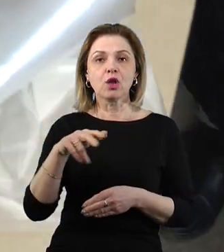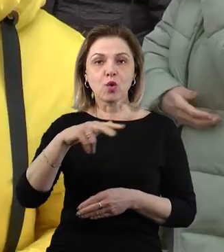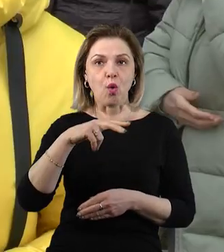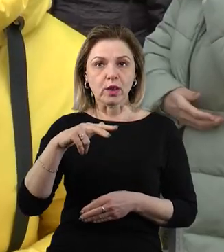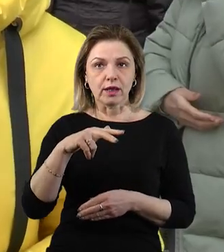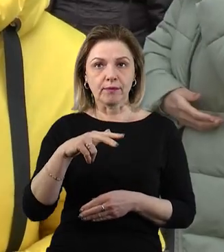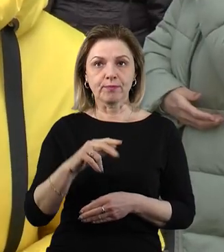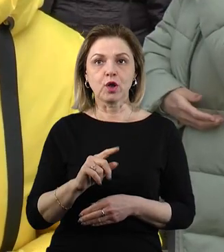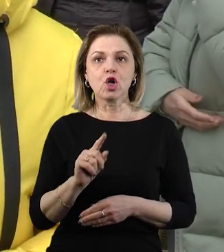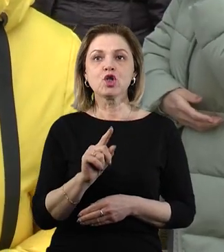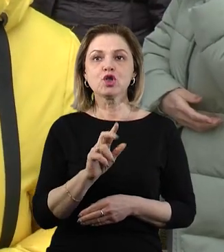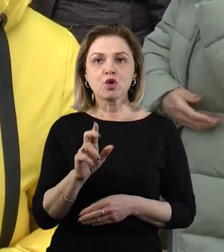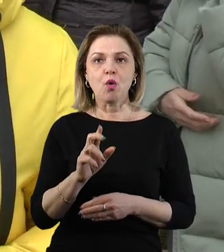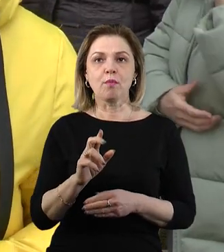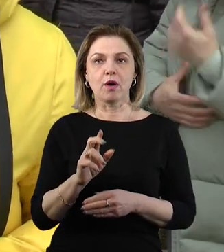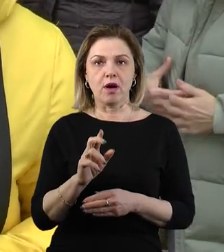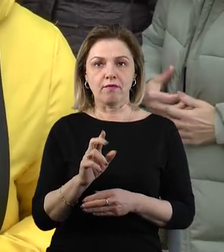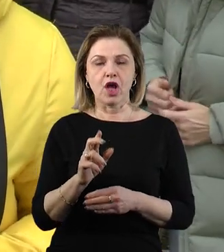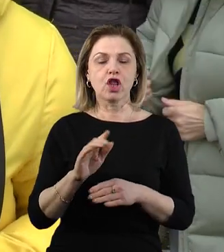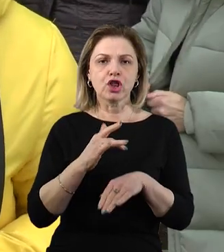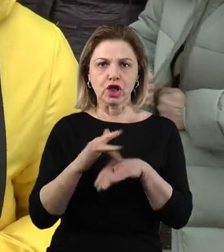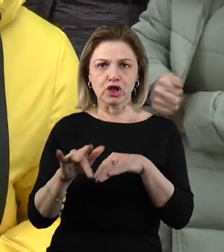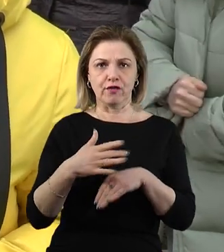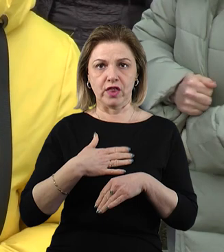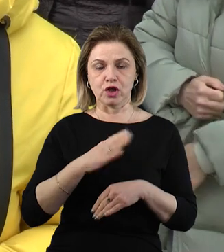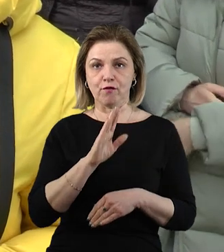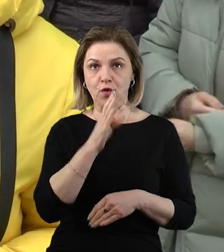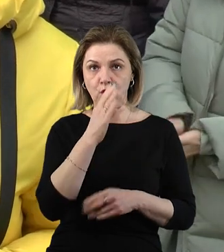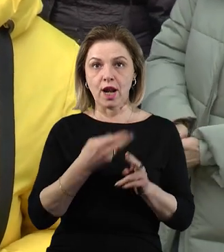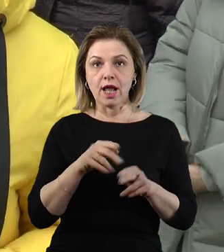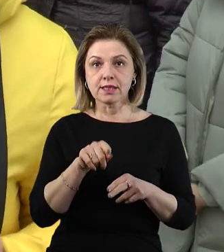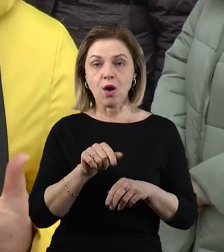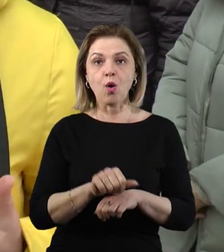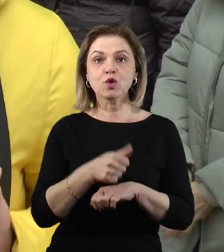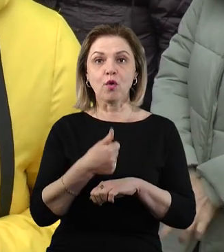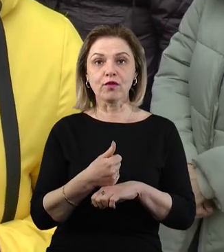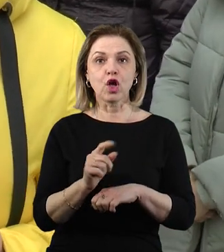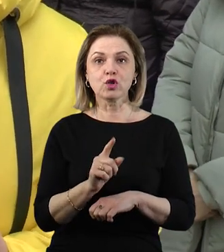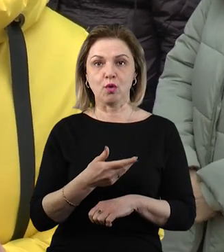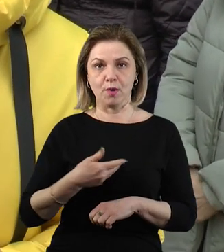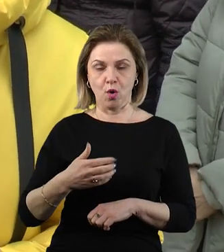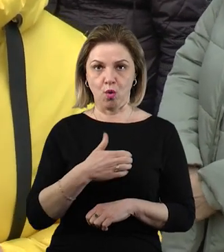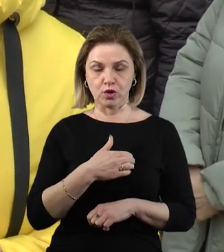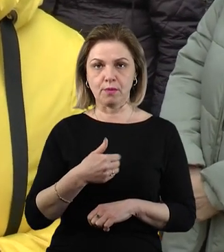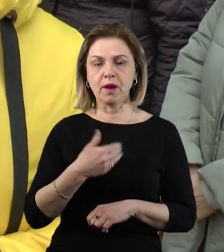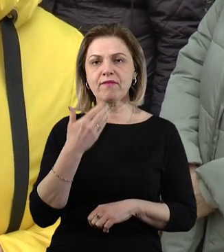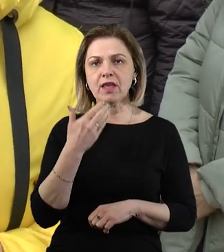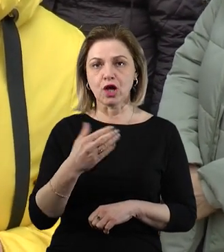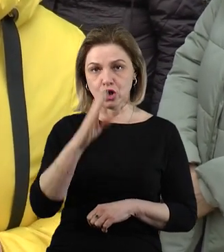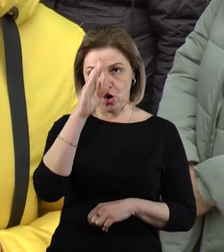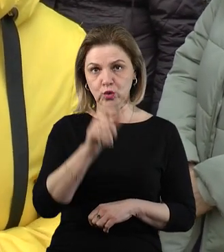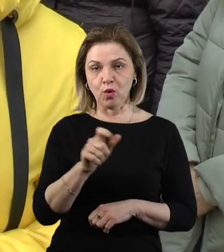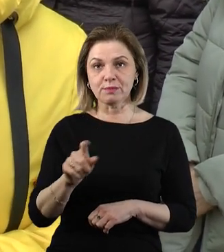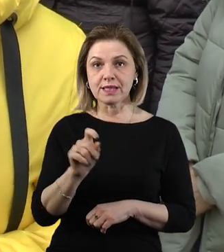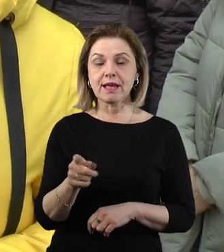-дрона. І щоб нищив наших ворогів. Ось це основне, яке ми хочемо. Він дуже вдячний хлопцям